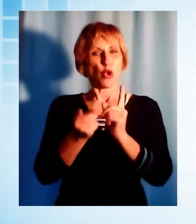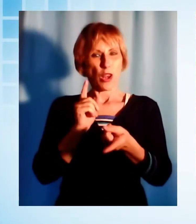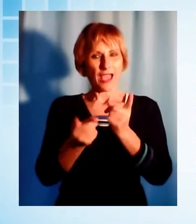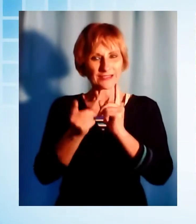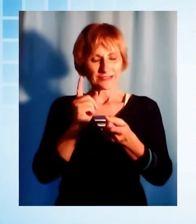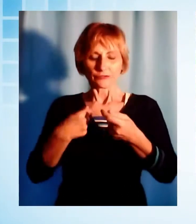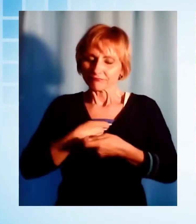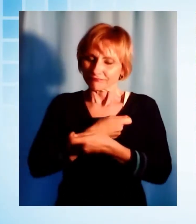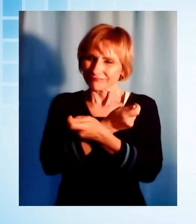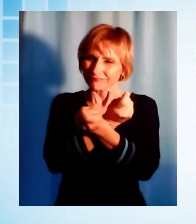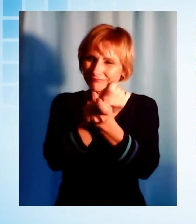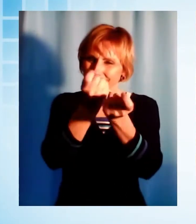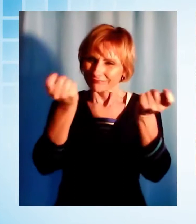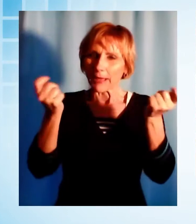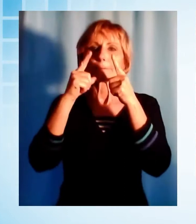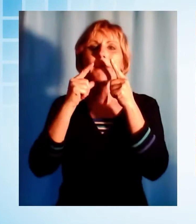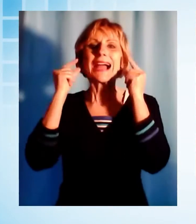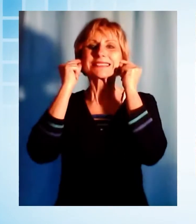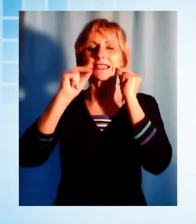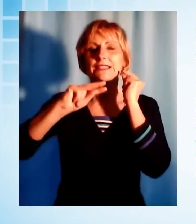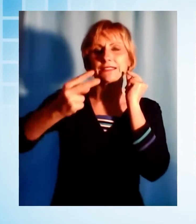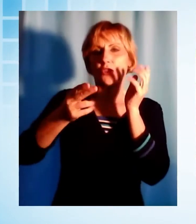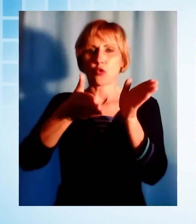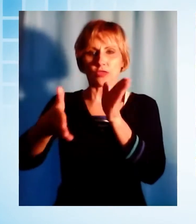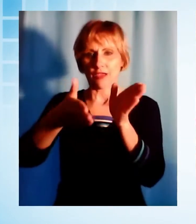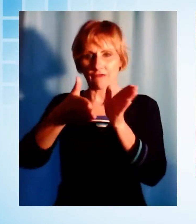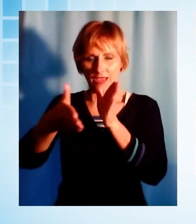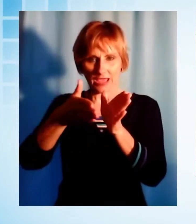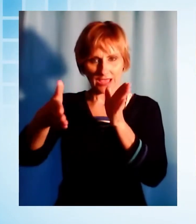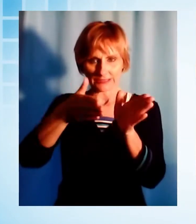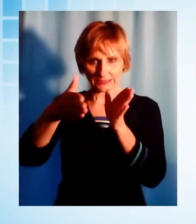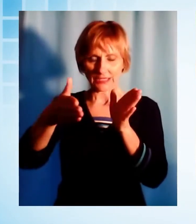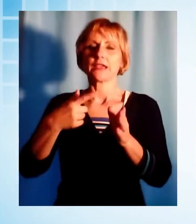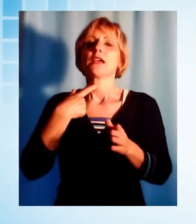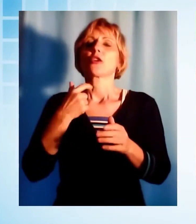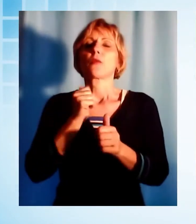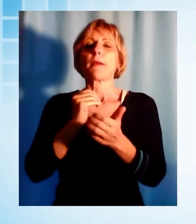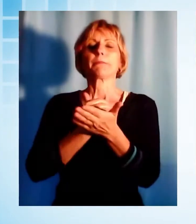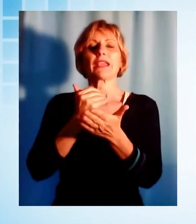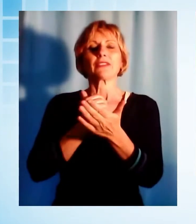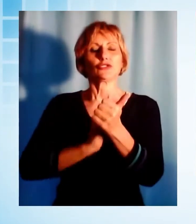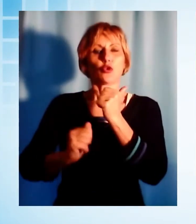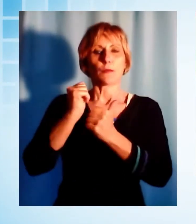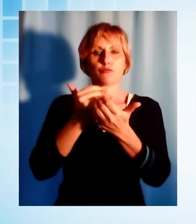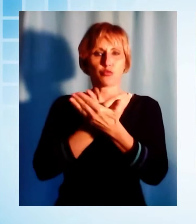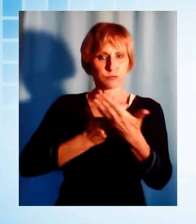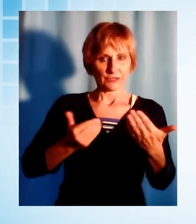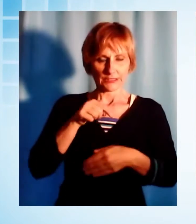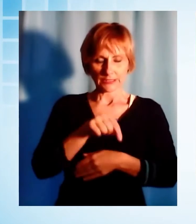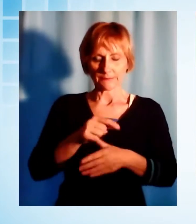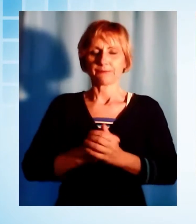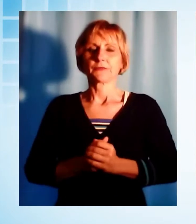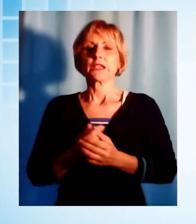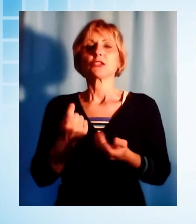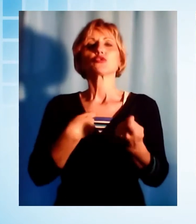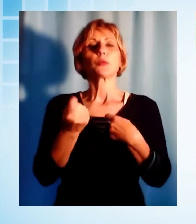supermercati per la seconda fase della campagna di prevenzione pubblica voluta dalla Regione. Per quanto riguarda i supermercati, in provincia